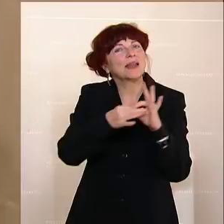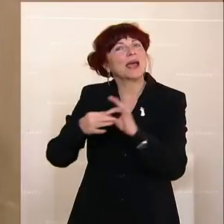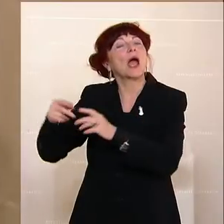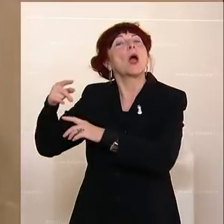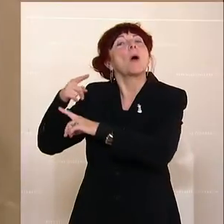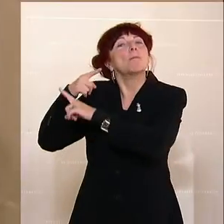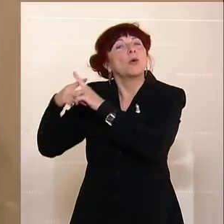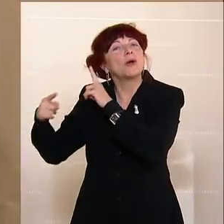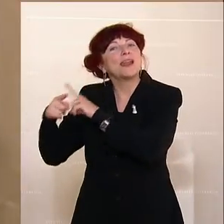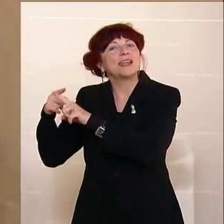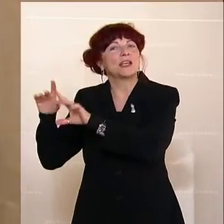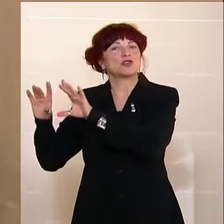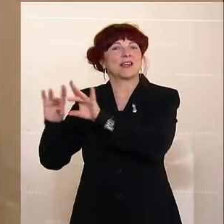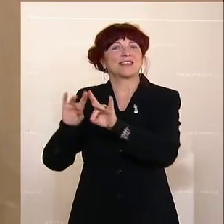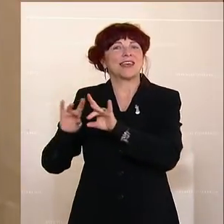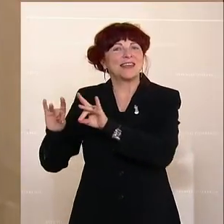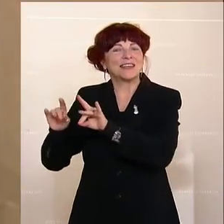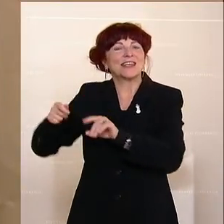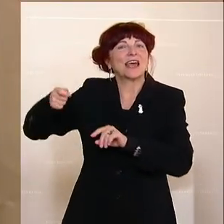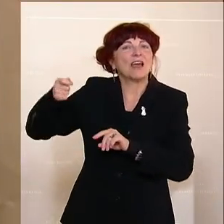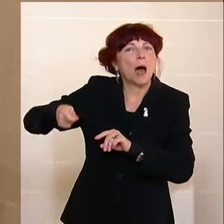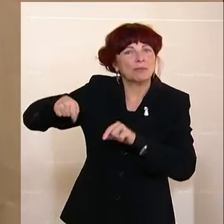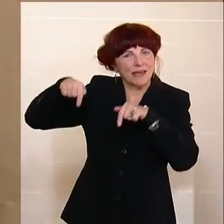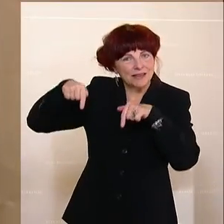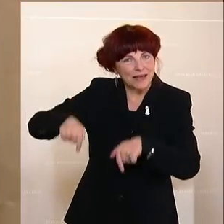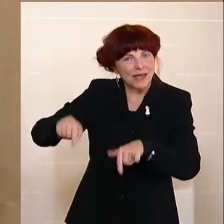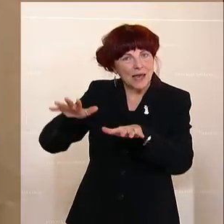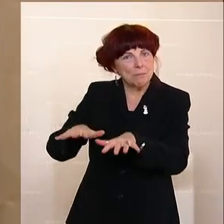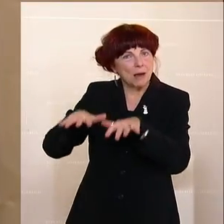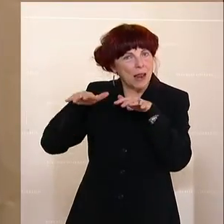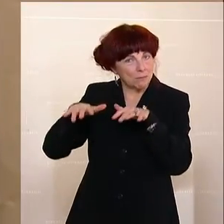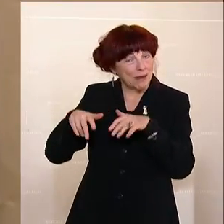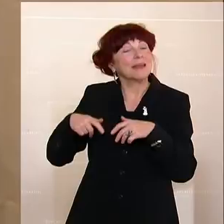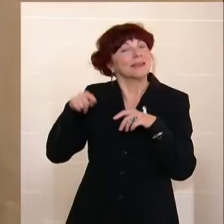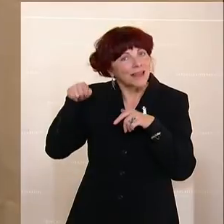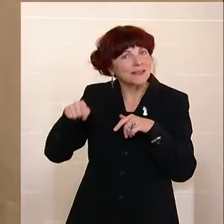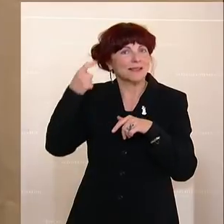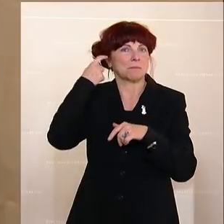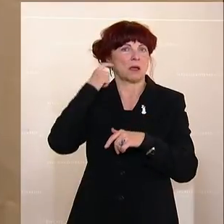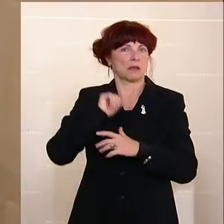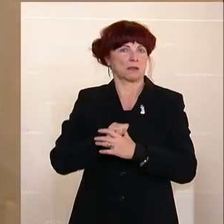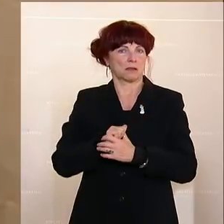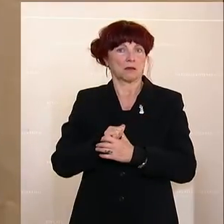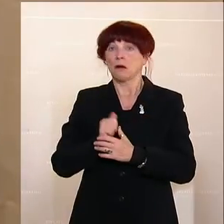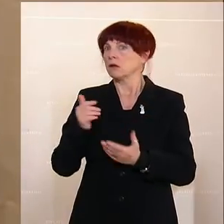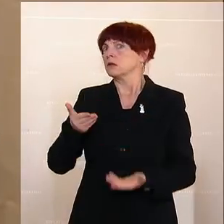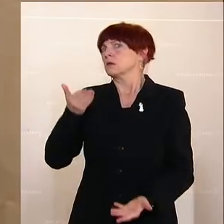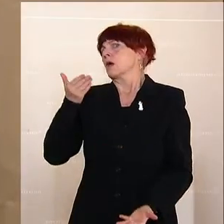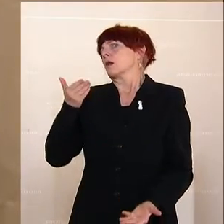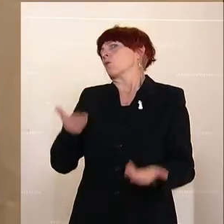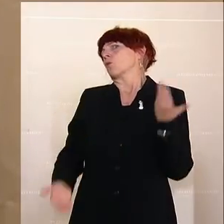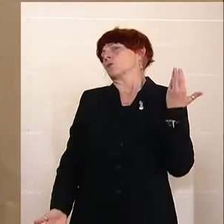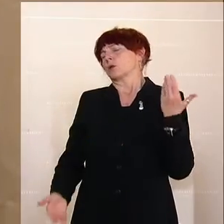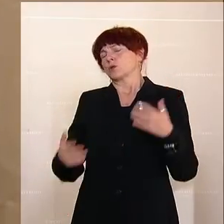Tätigkeit als Abgeordneter dieses Hauses gibt. Das ist ein Riesenunterschied, Herr